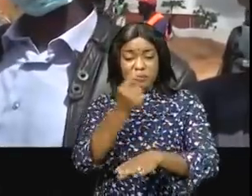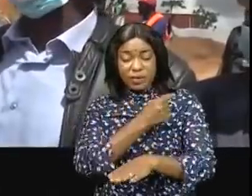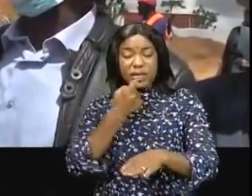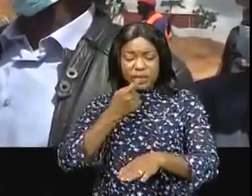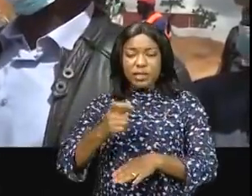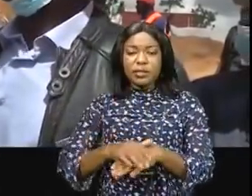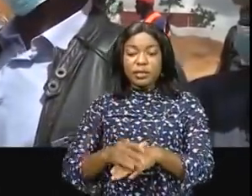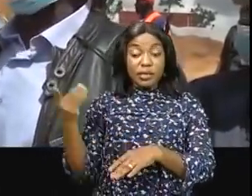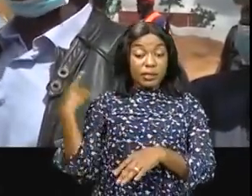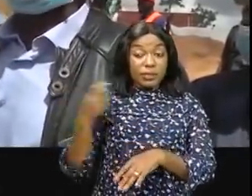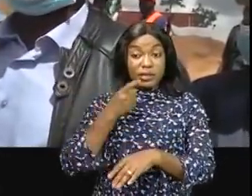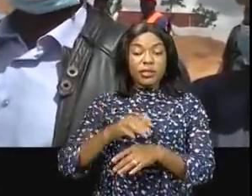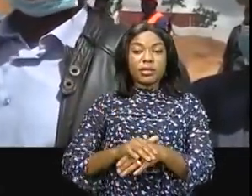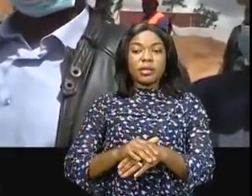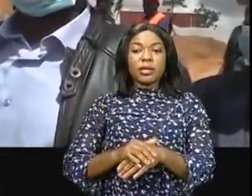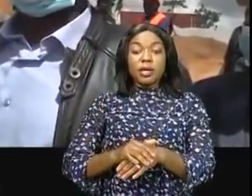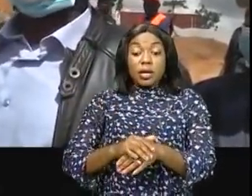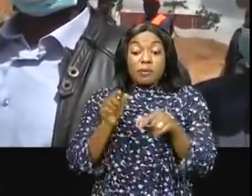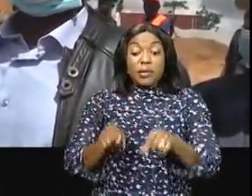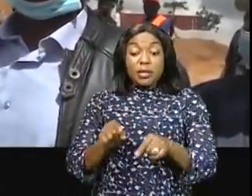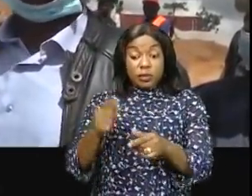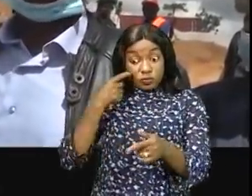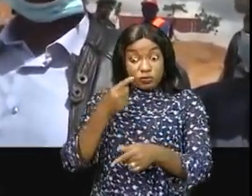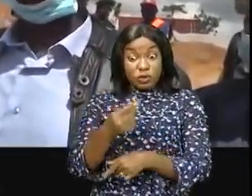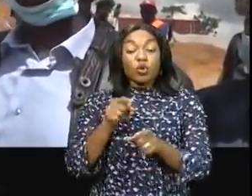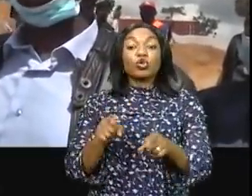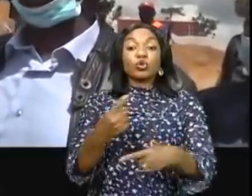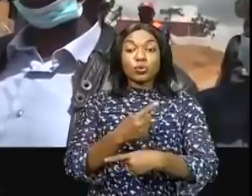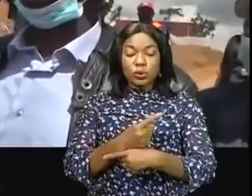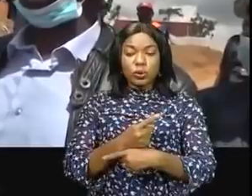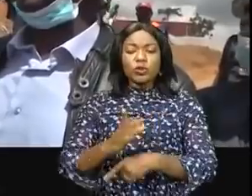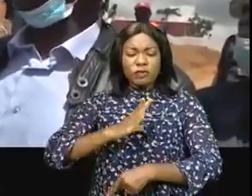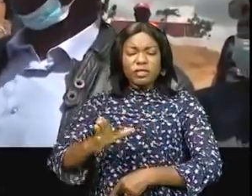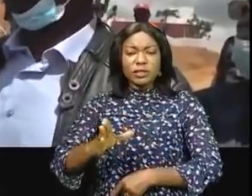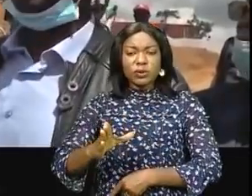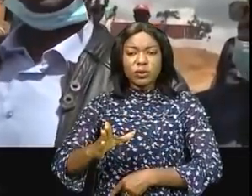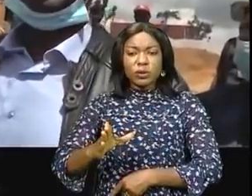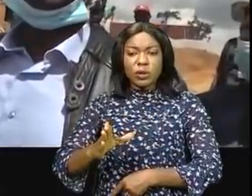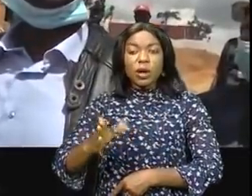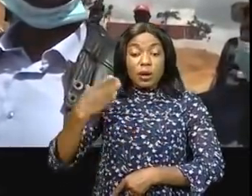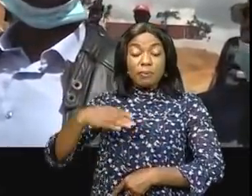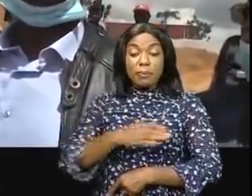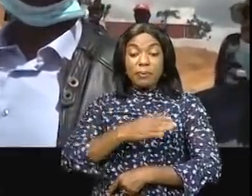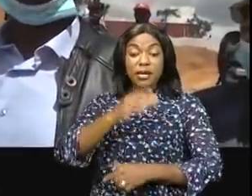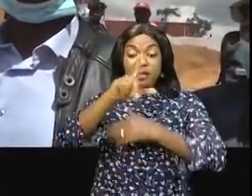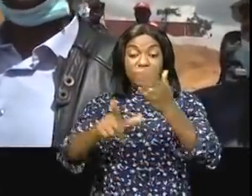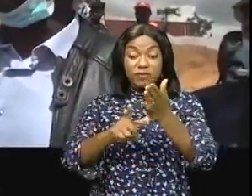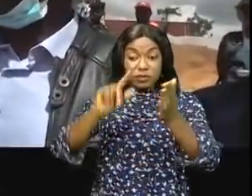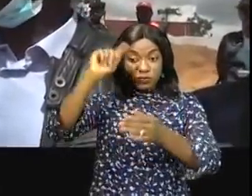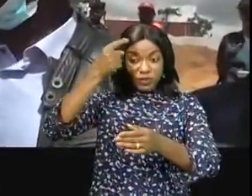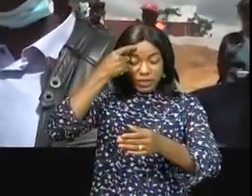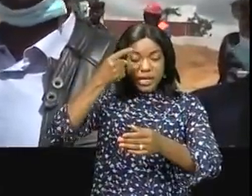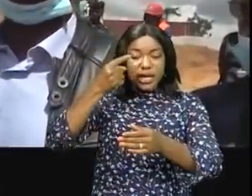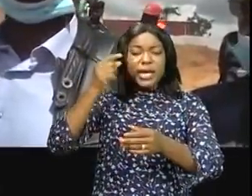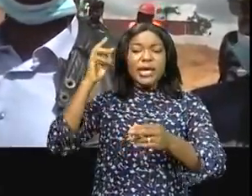félicitons Madame vice-gouverneure. Effectivement, elle a ses soucis-là d